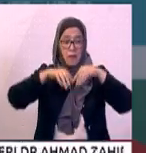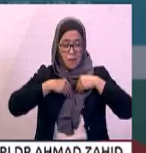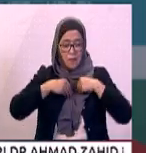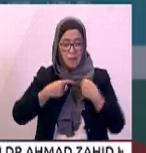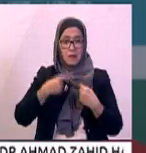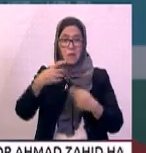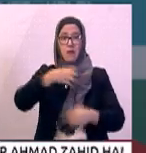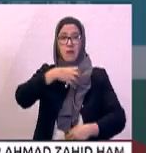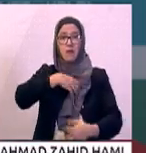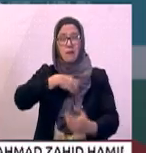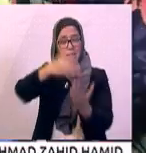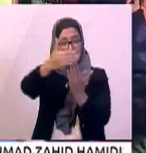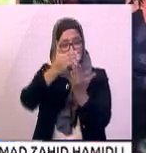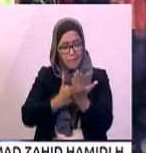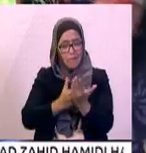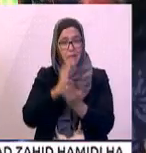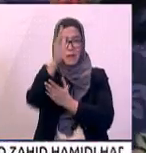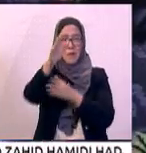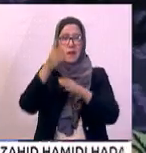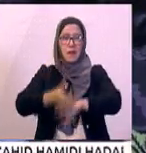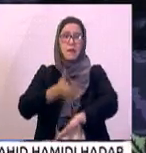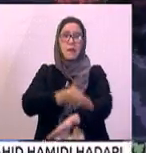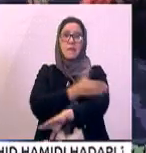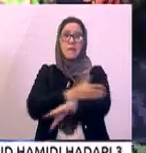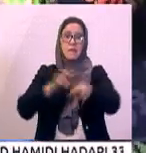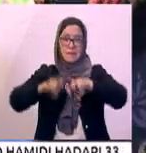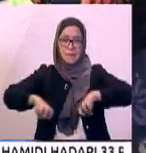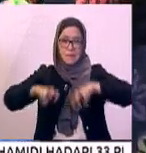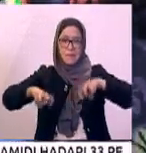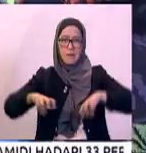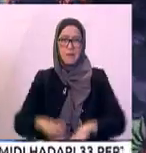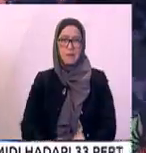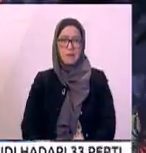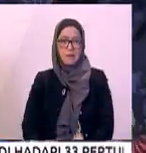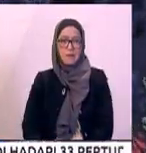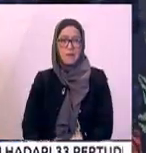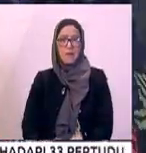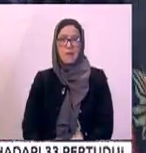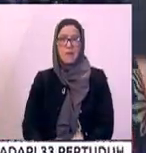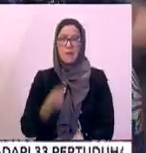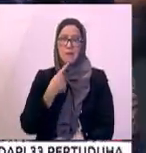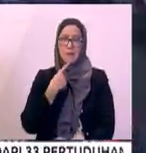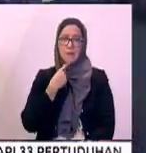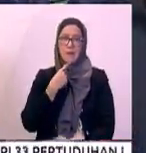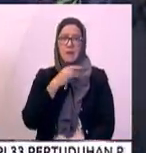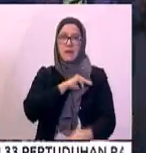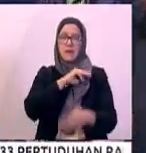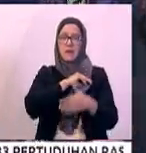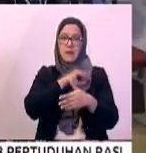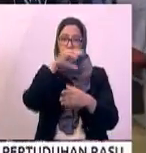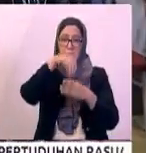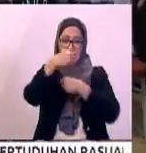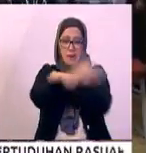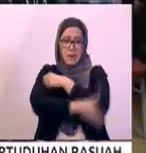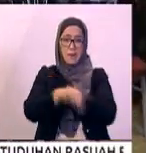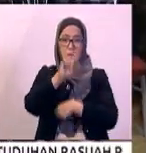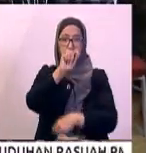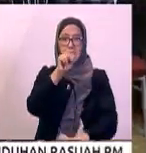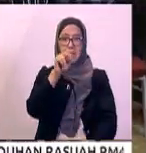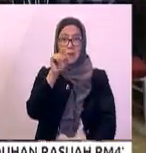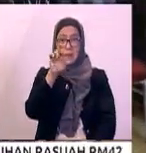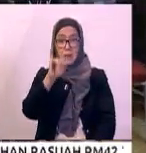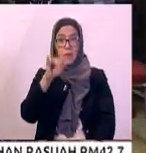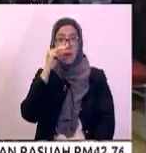Bagaimanapun, sebarang aduan yang